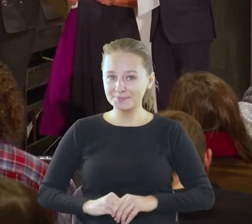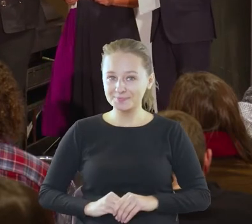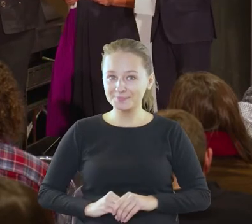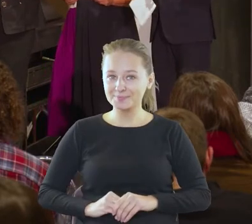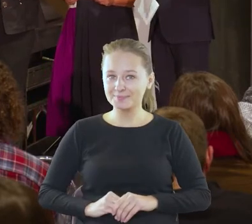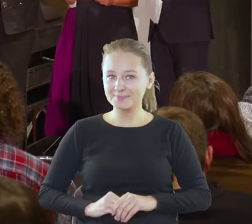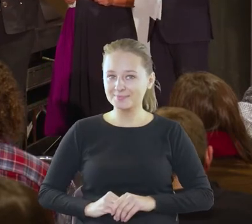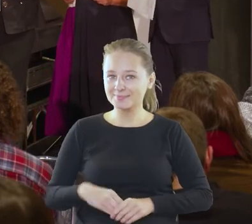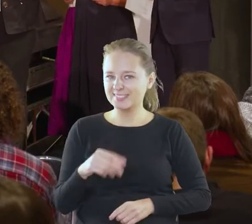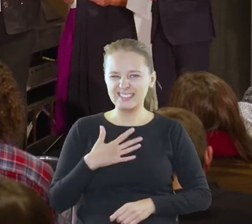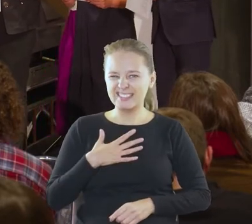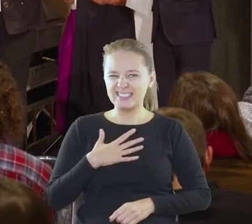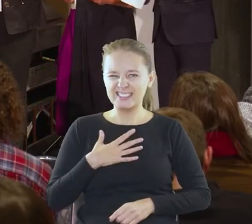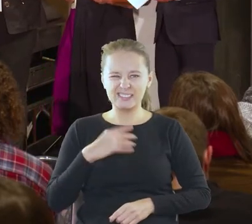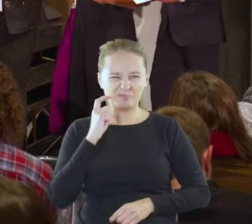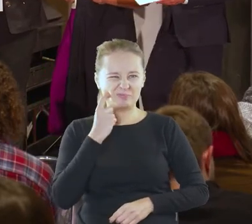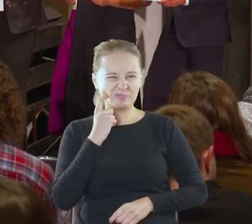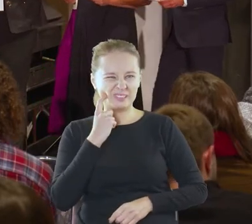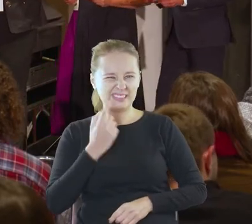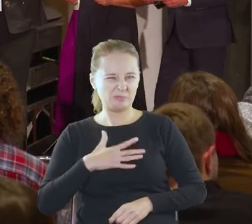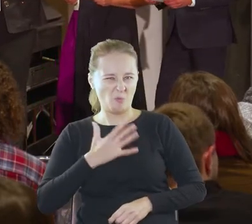Chyba nie mam poczucia humoru.